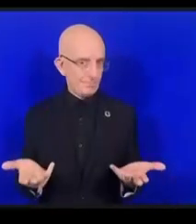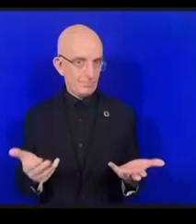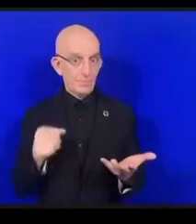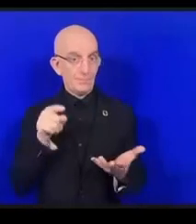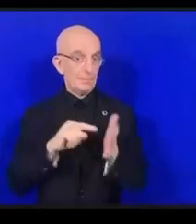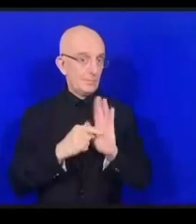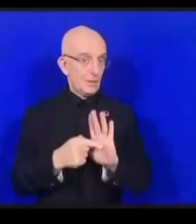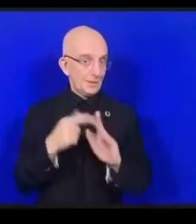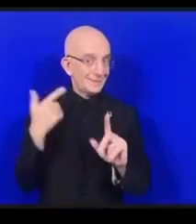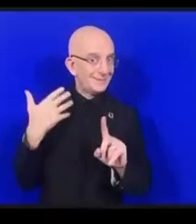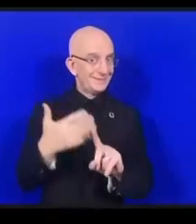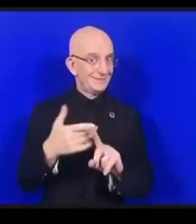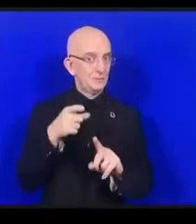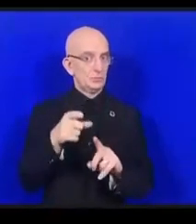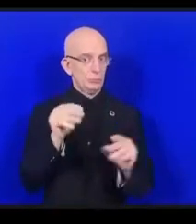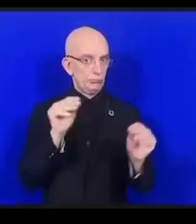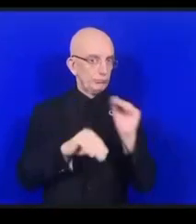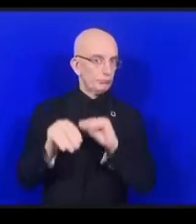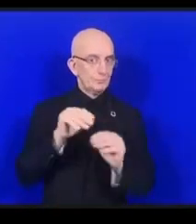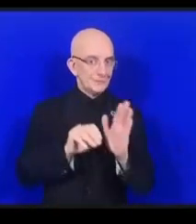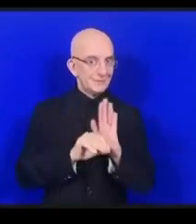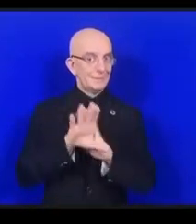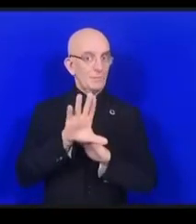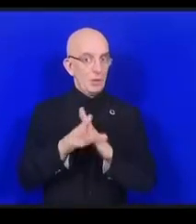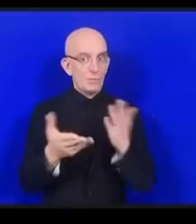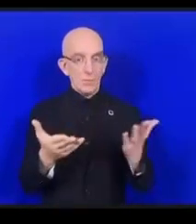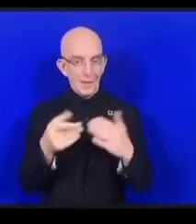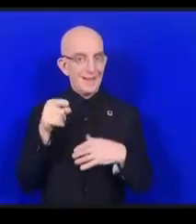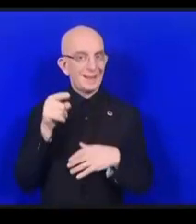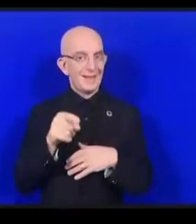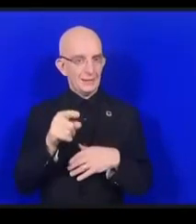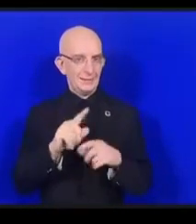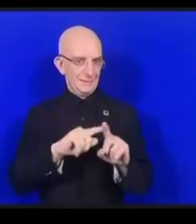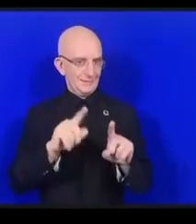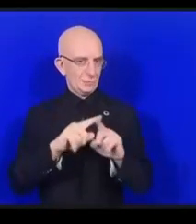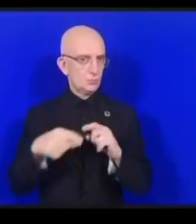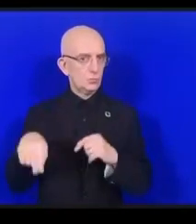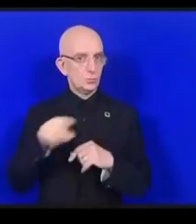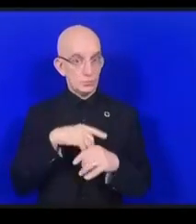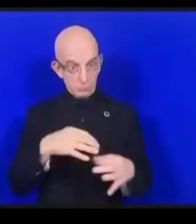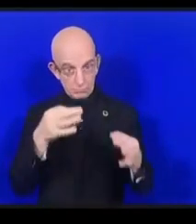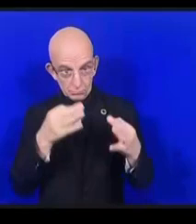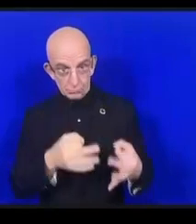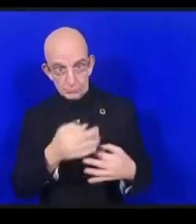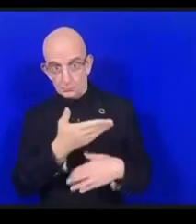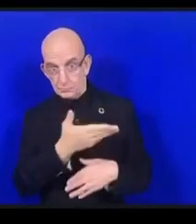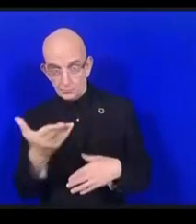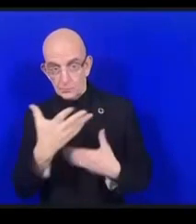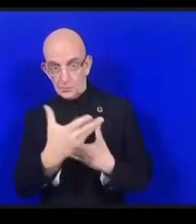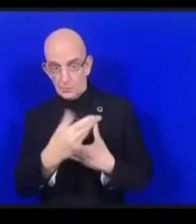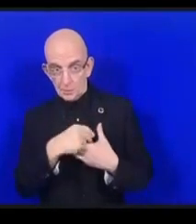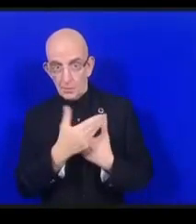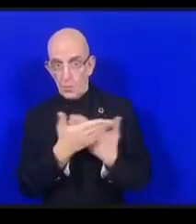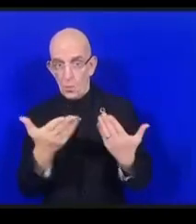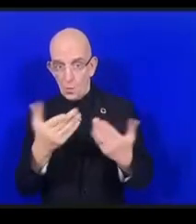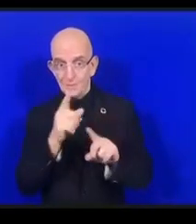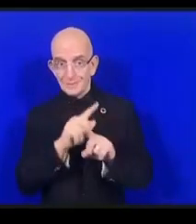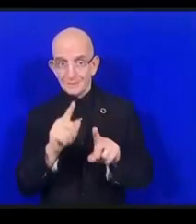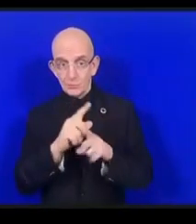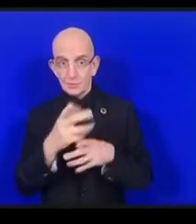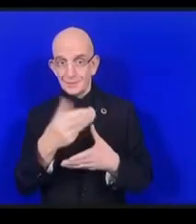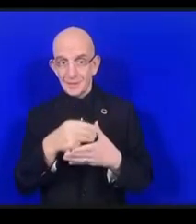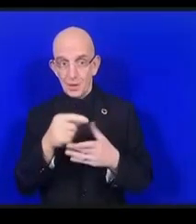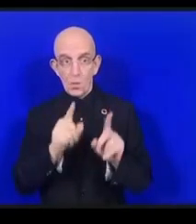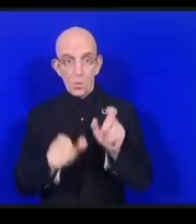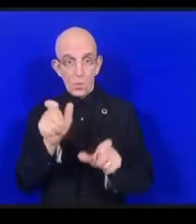nous voulons vraiment faire participer toutes les parties prenantes et puis un dernier point il y a des normes techniques pour l'accessibilité